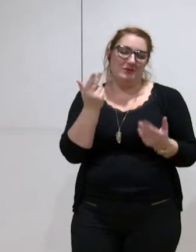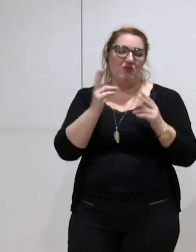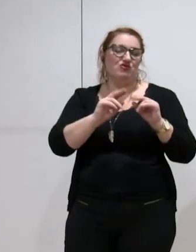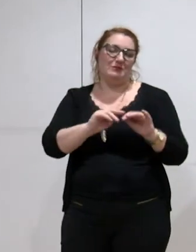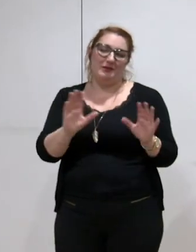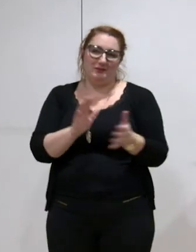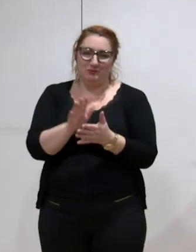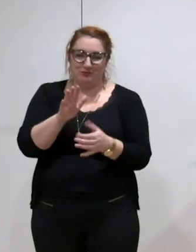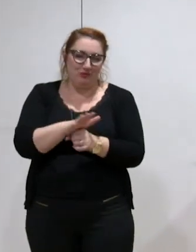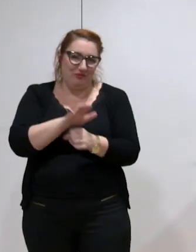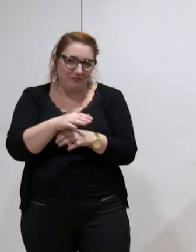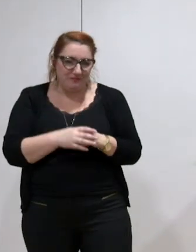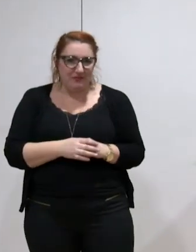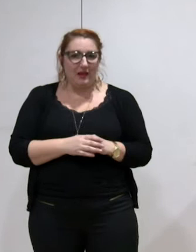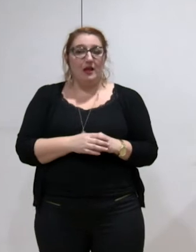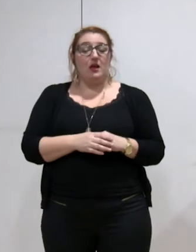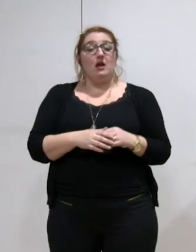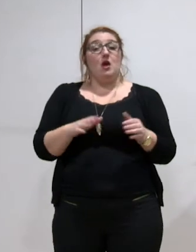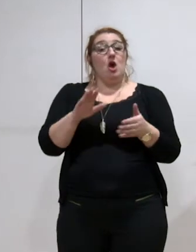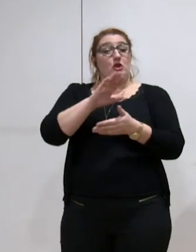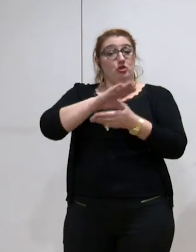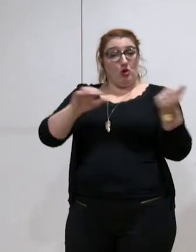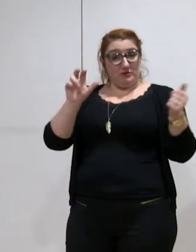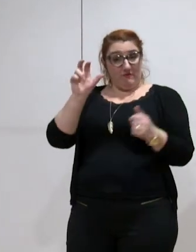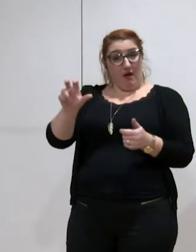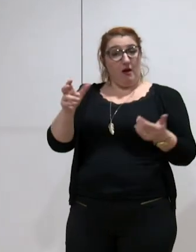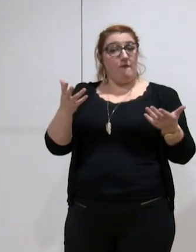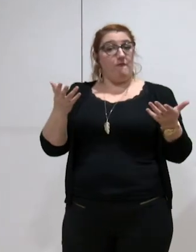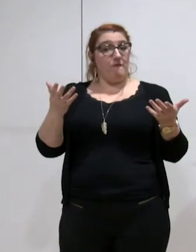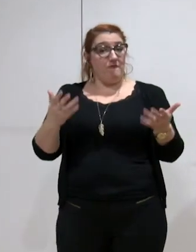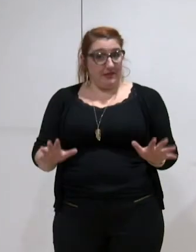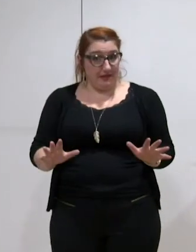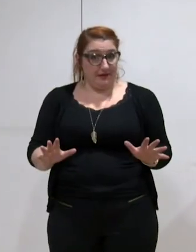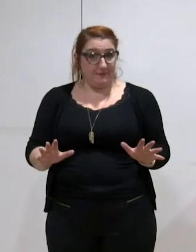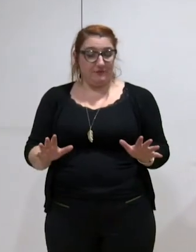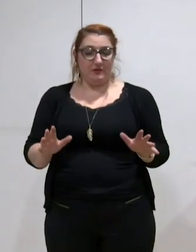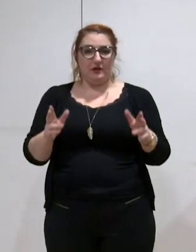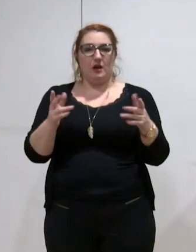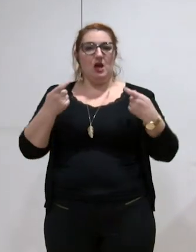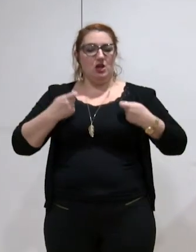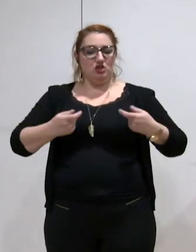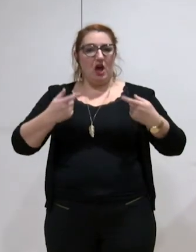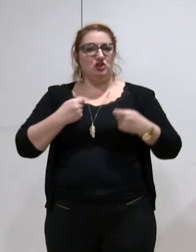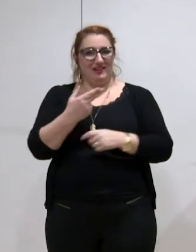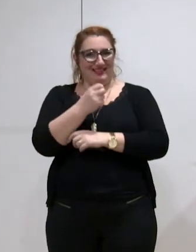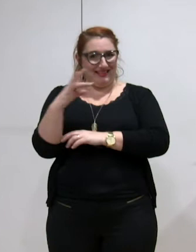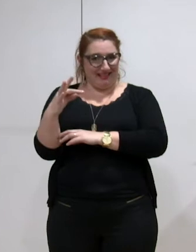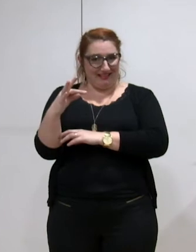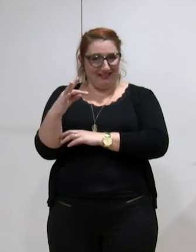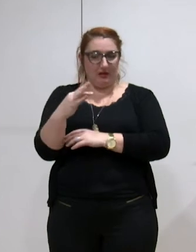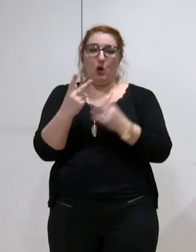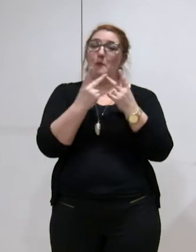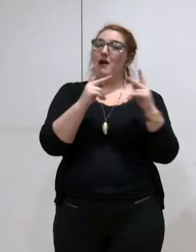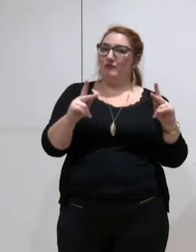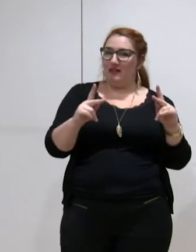Après le transfert, finalement, on vient déplacer les charges nettes liées à ces compétences portées par la